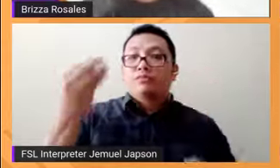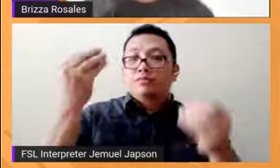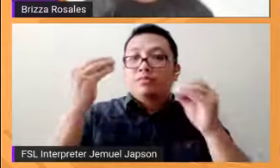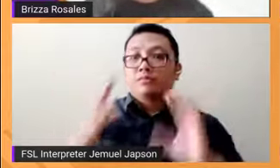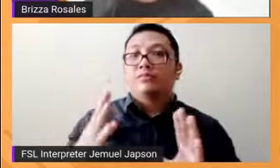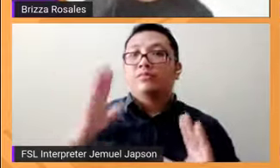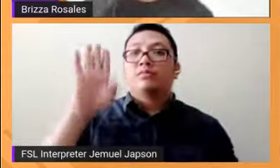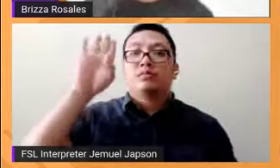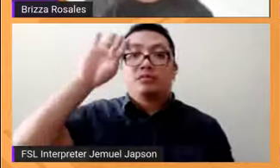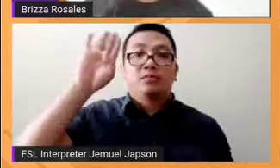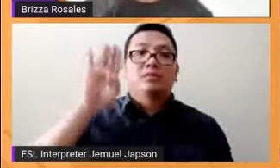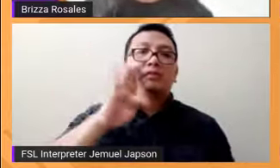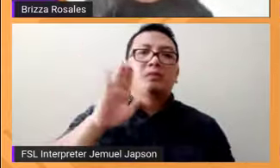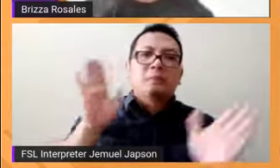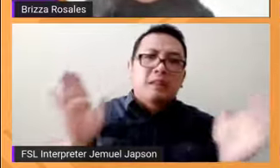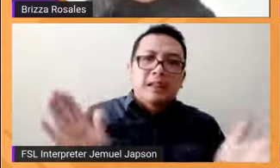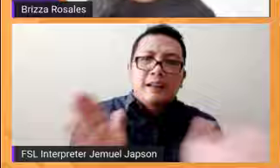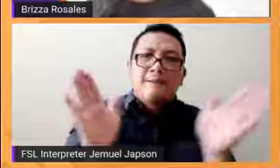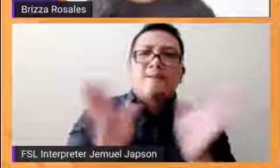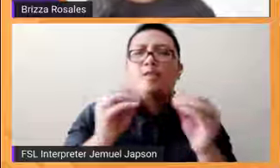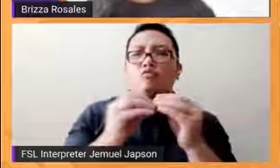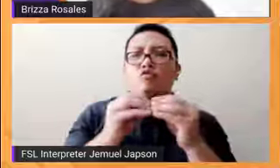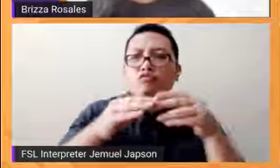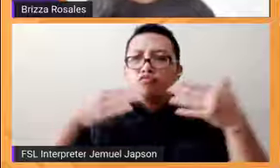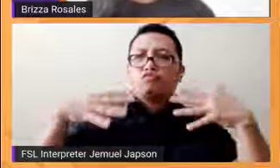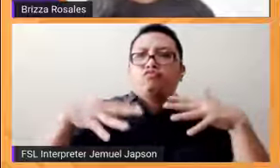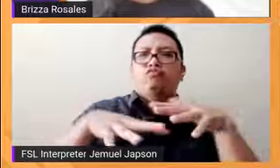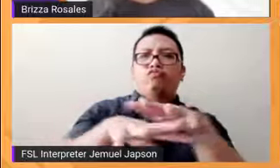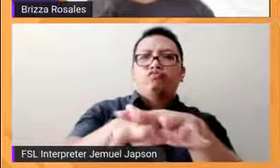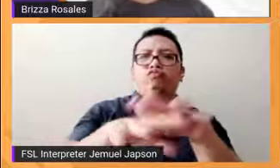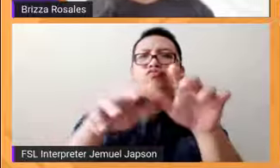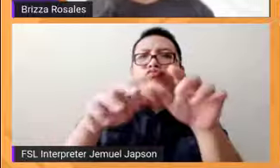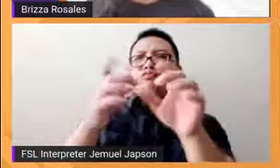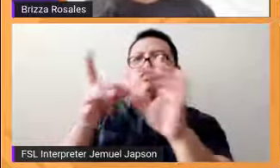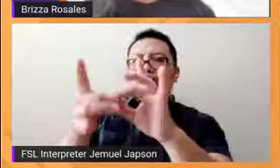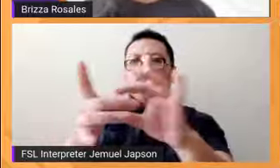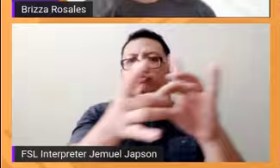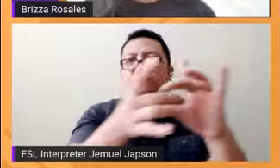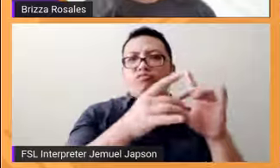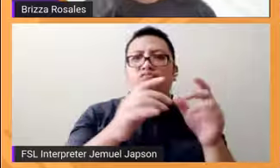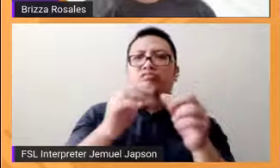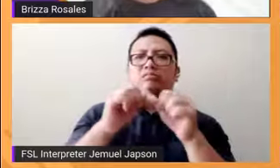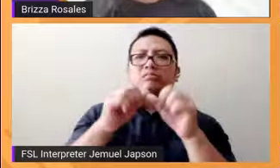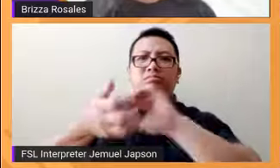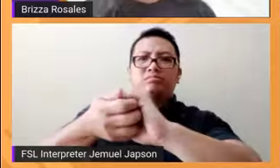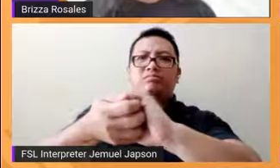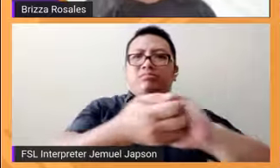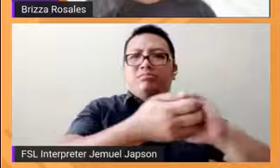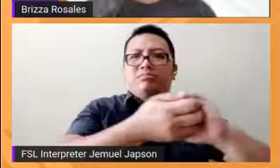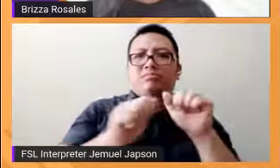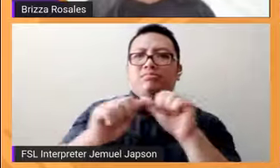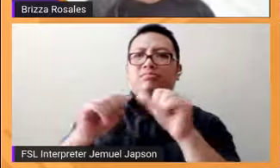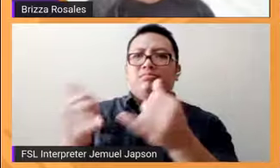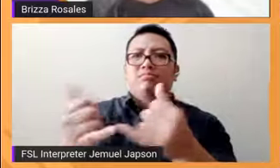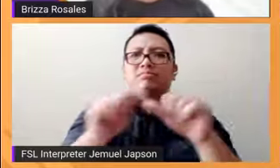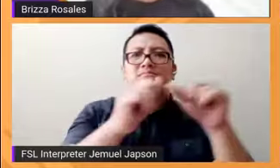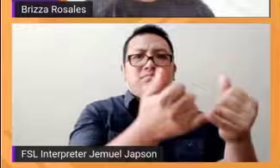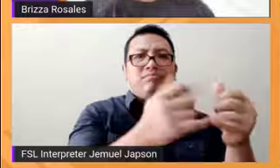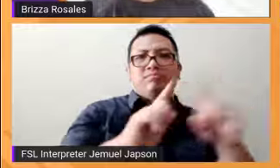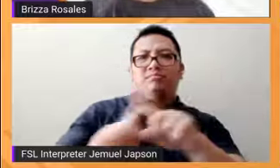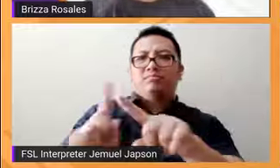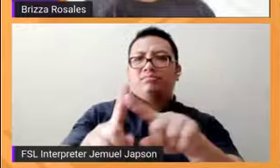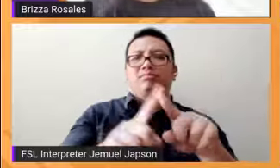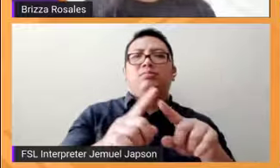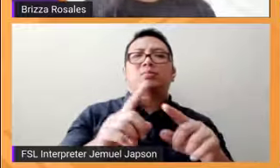paigtingin po or ma-streamline yung inter-agency or coordination na meetings and programs para